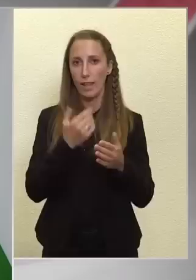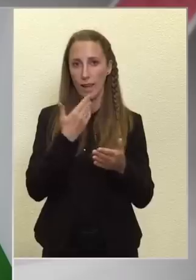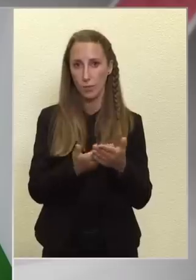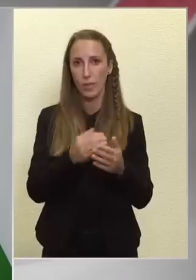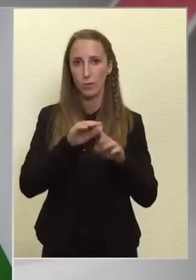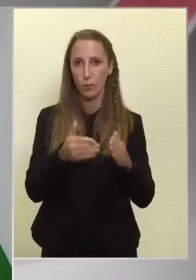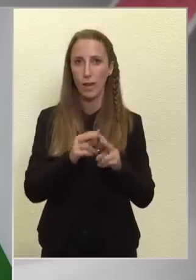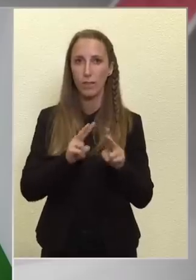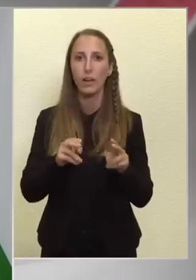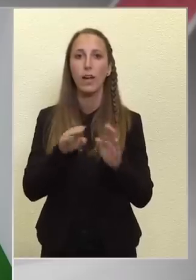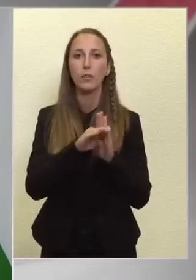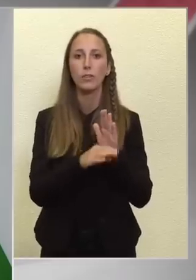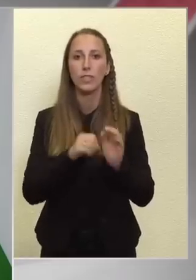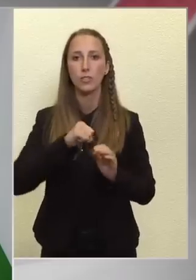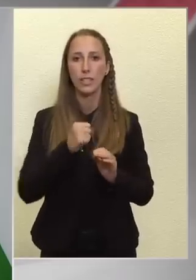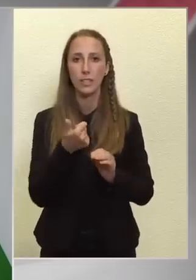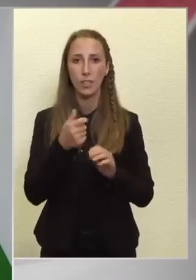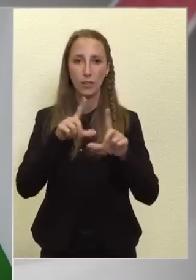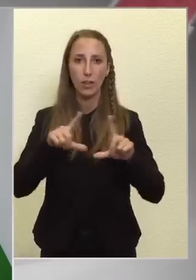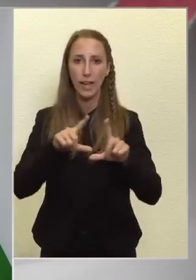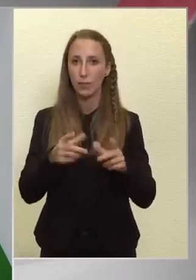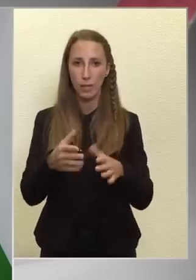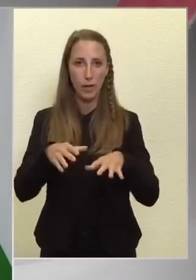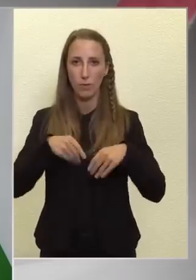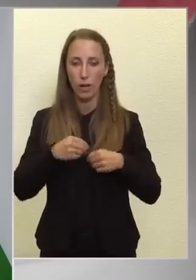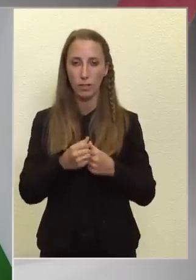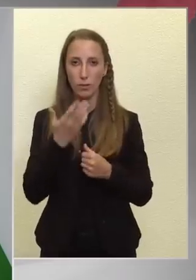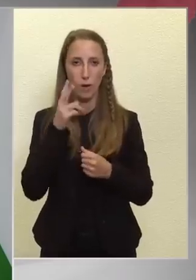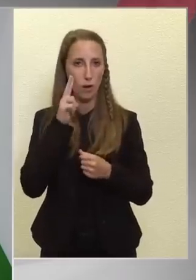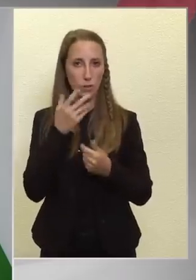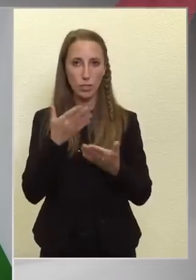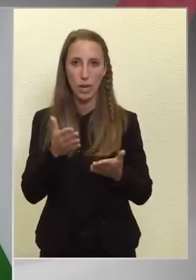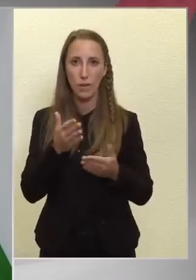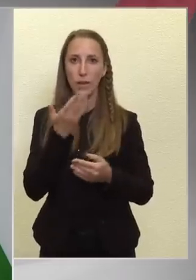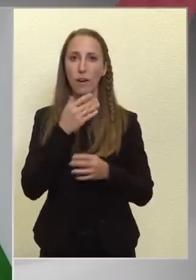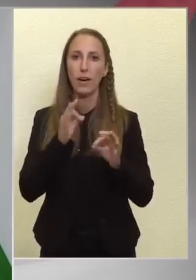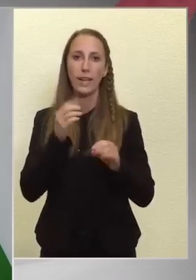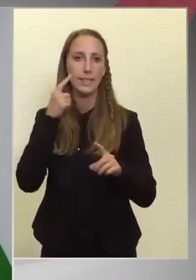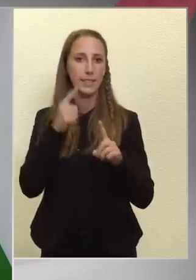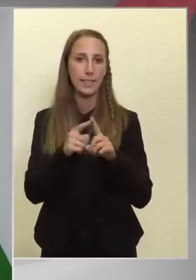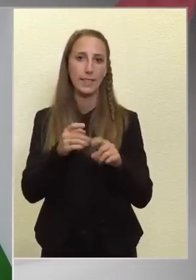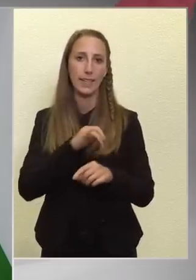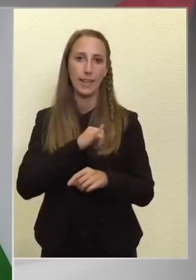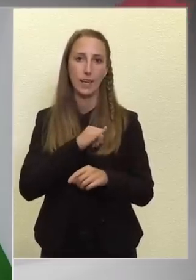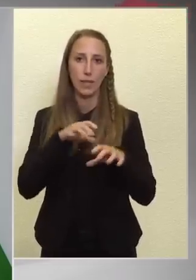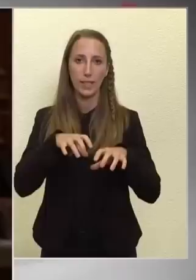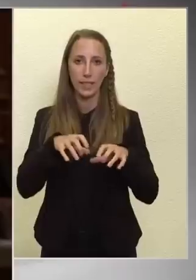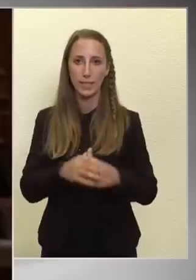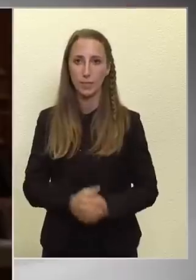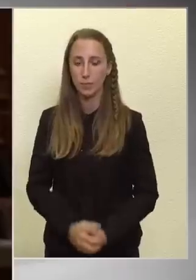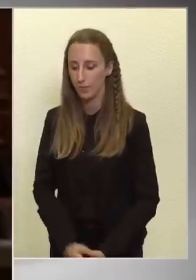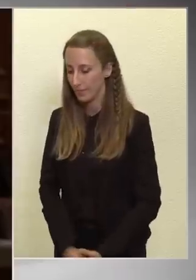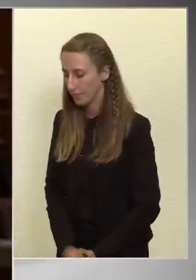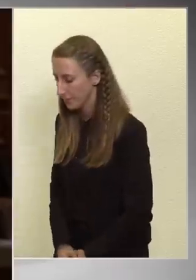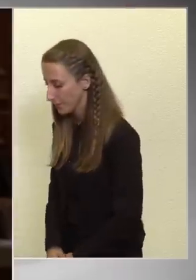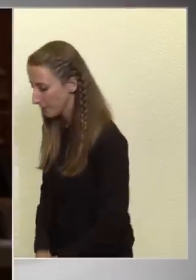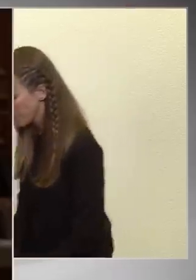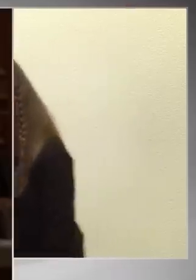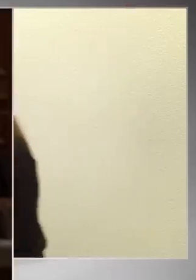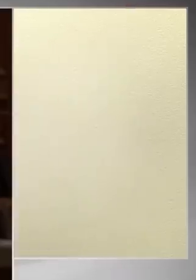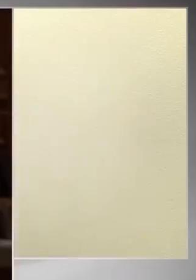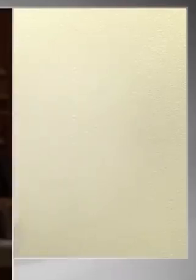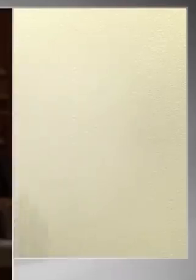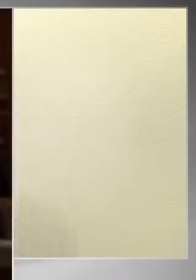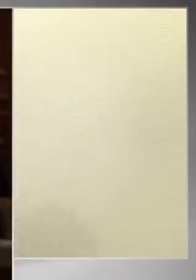törvénysértés az egy tanártól nem fogadható el akkor sem, hogyha ezt helyes célérdekében teszi. 2010-ben azt írták a Nemzeti